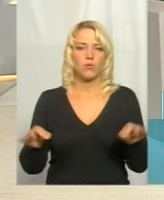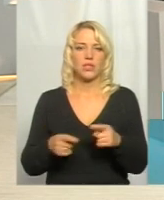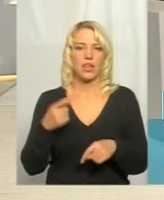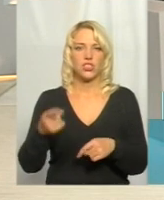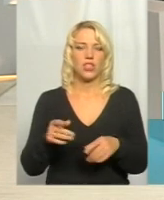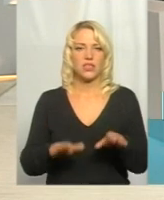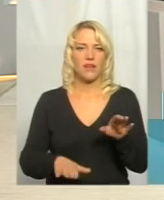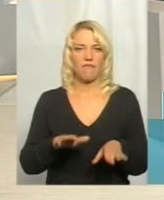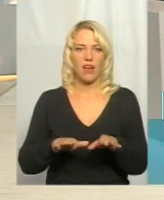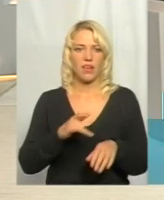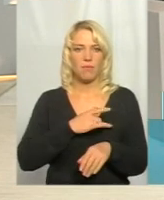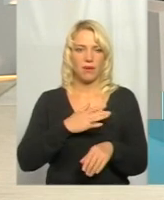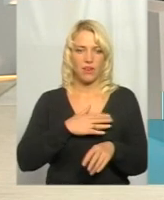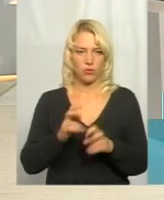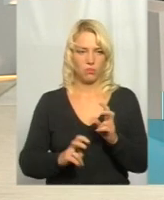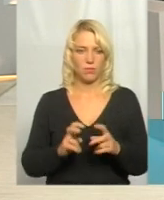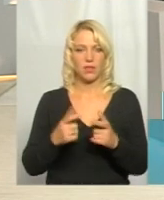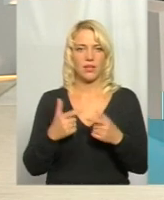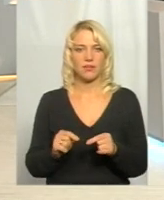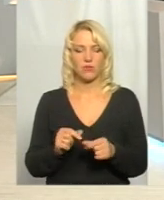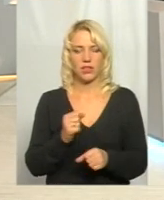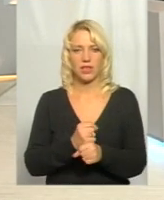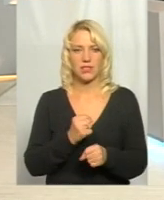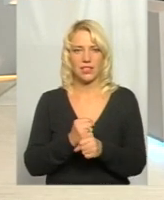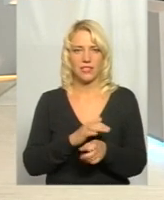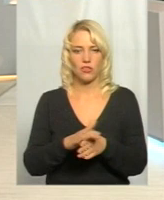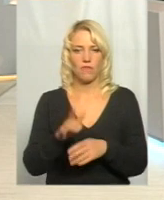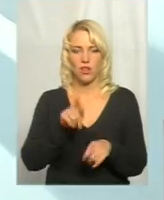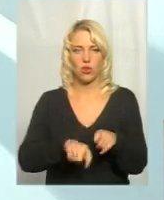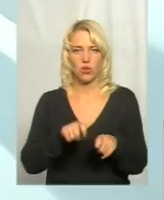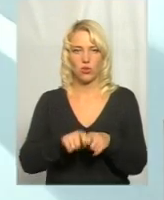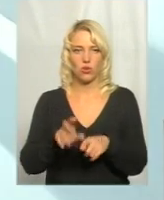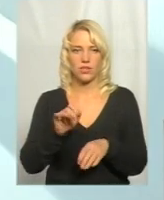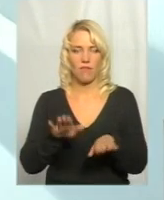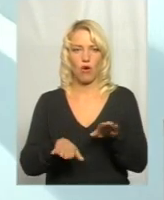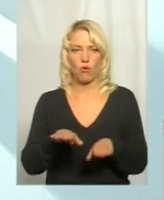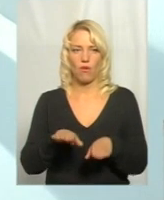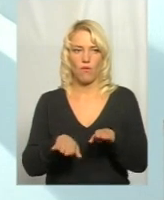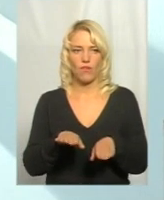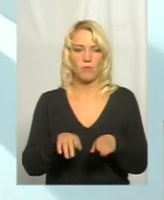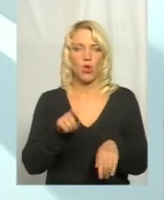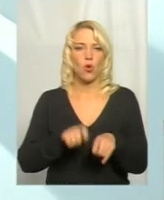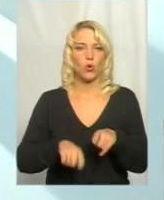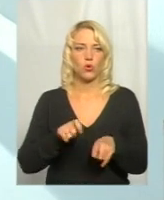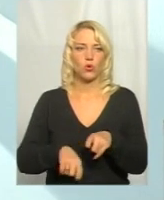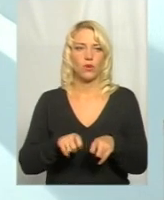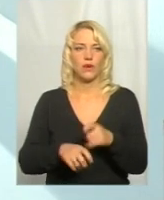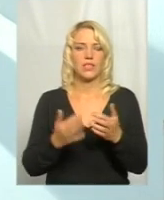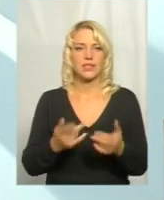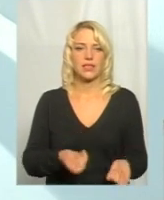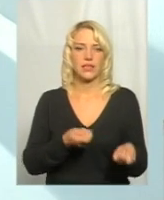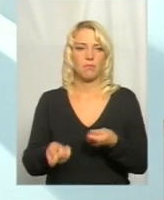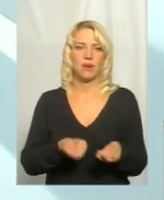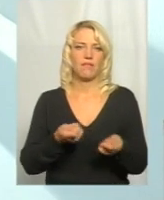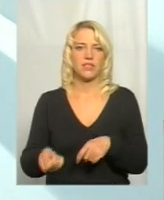якогось приватного підприємства та здійснювали контроль за ваговим, контролювали ваги, скільки привезли